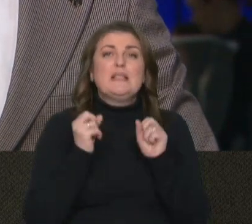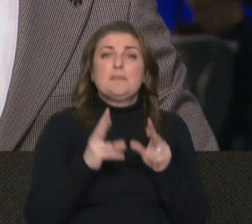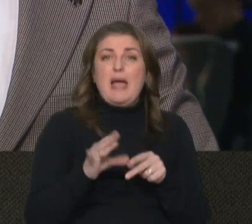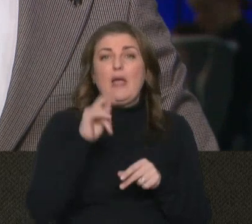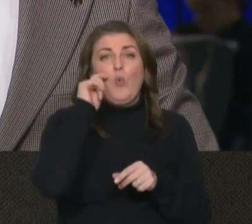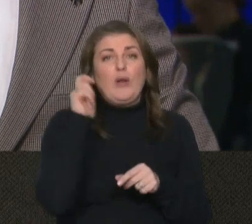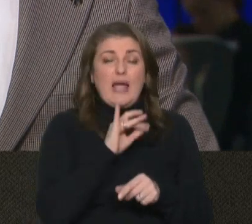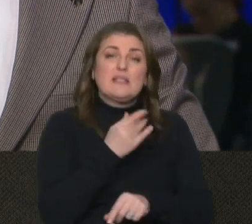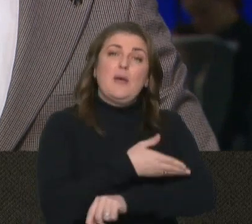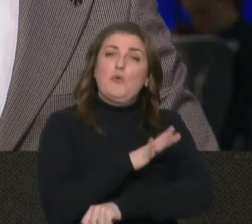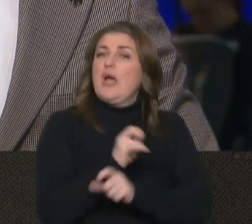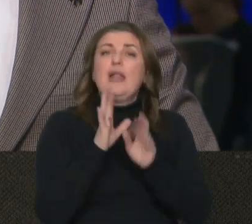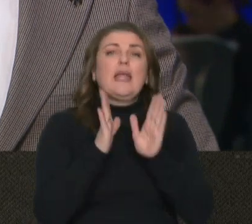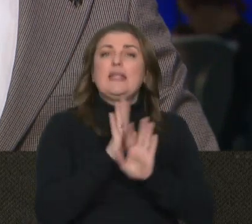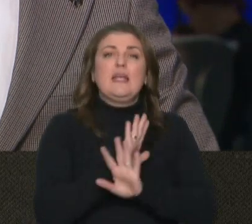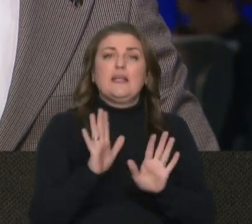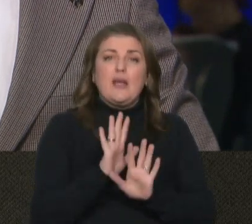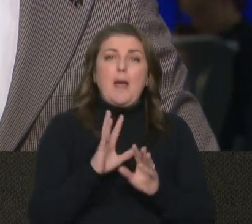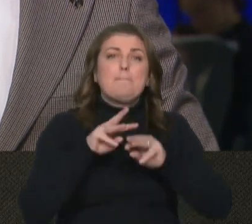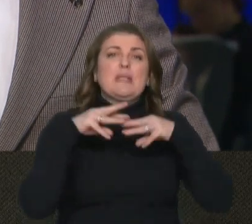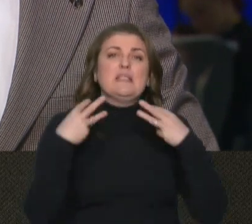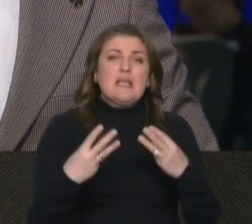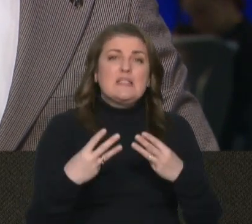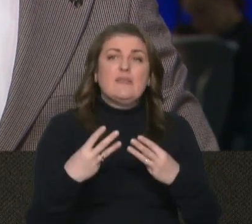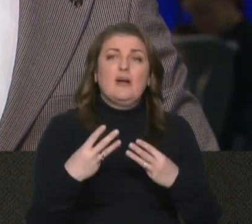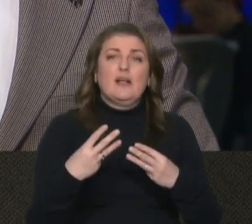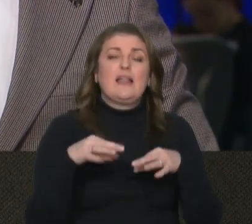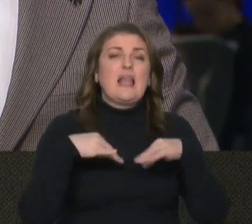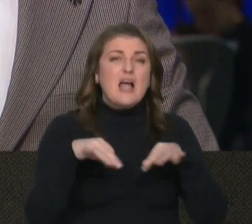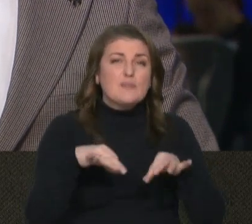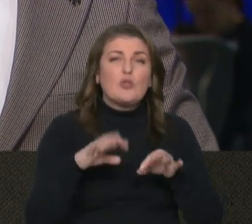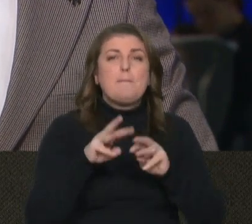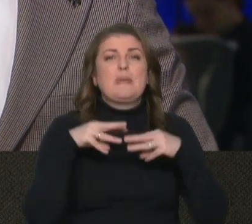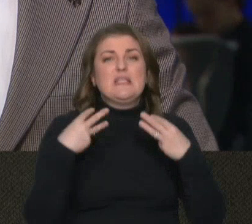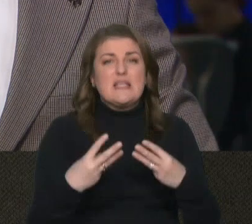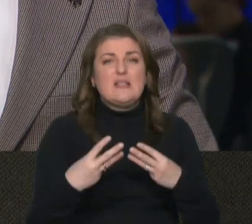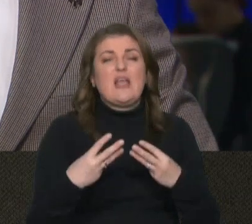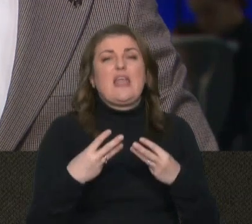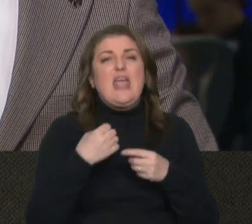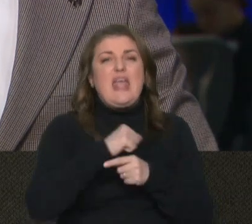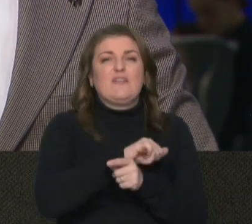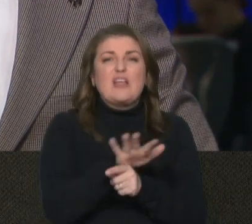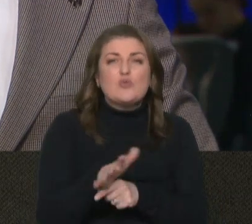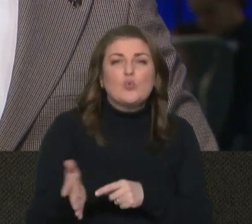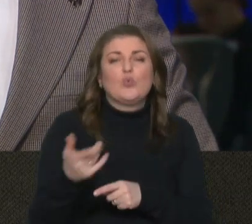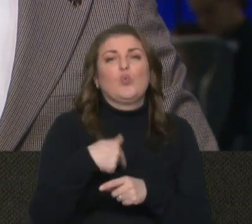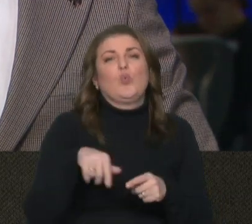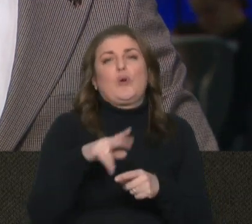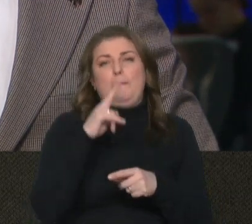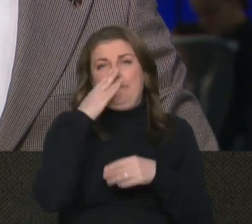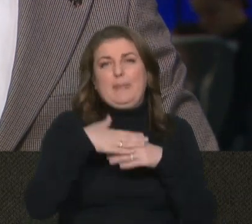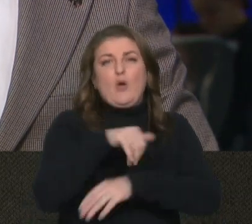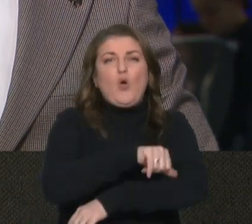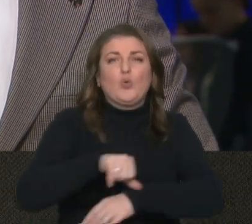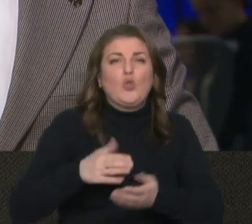українські, і польські. Не тільки Міністерства транспорту, Міністерства інфраструктури, прикордонна служба